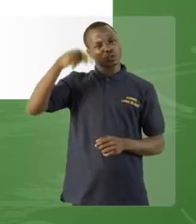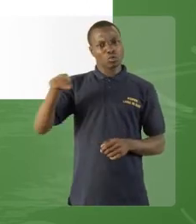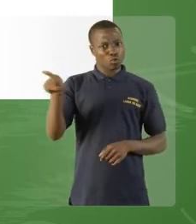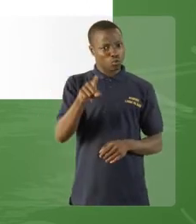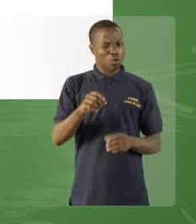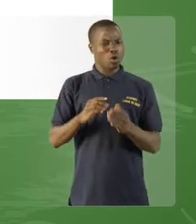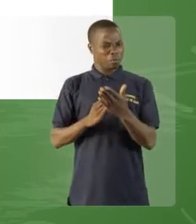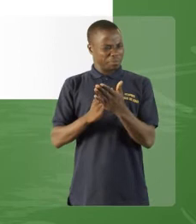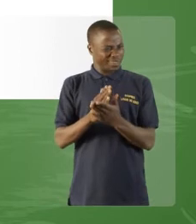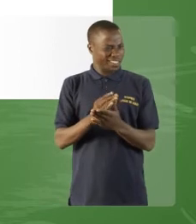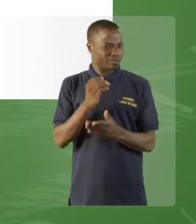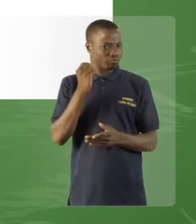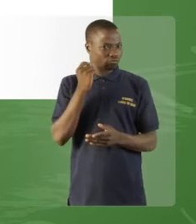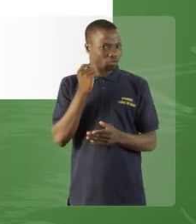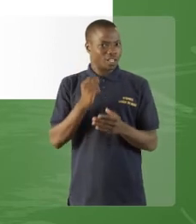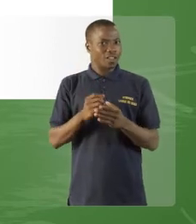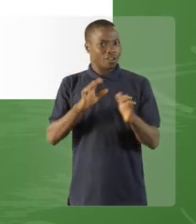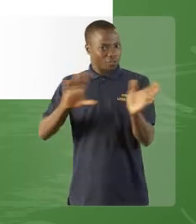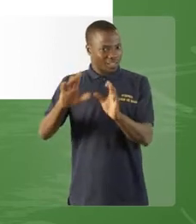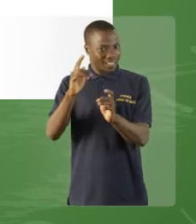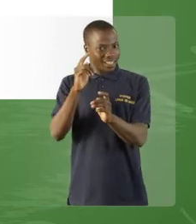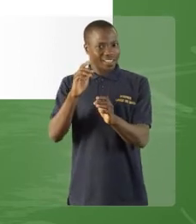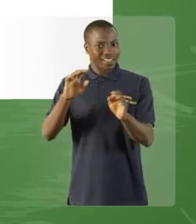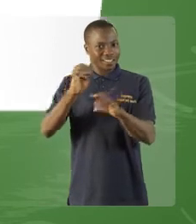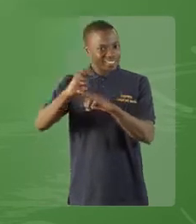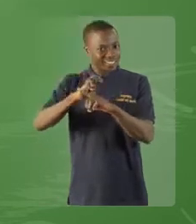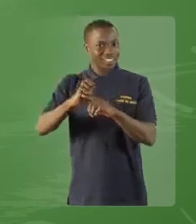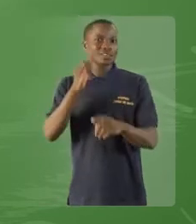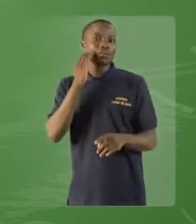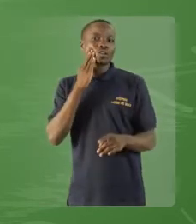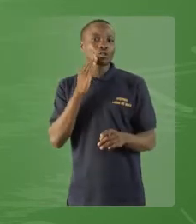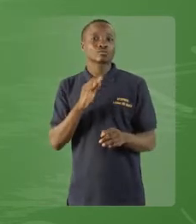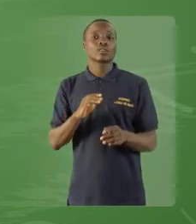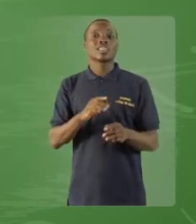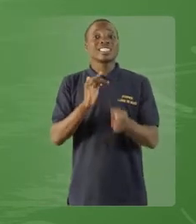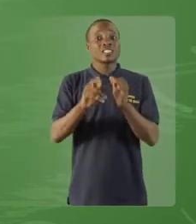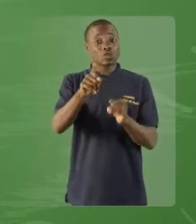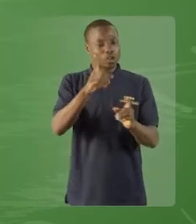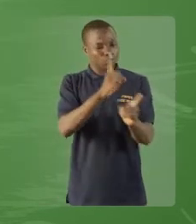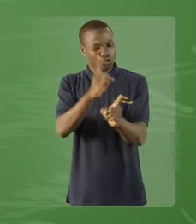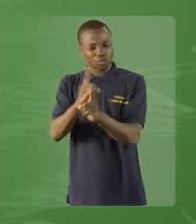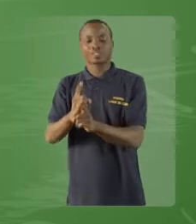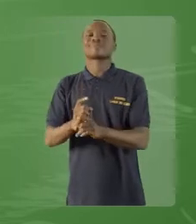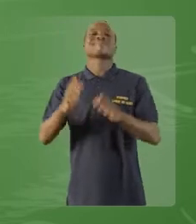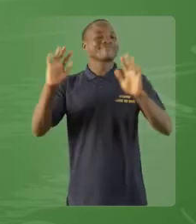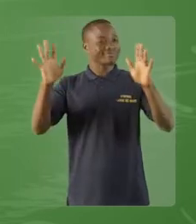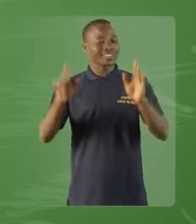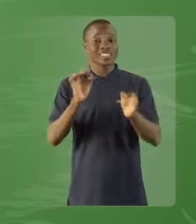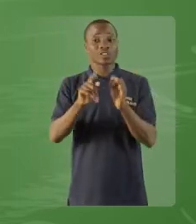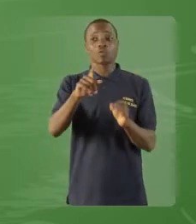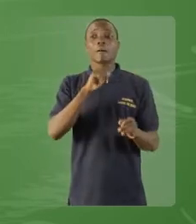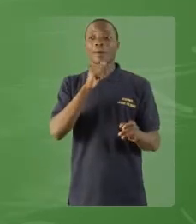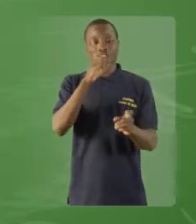bonne réponse, c « Proposition indépendante juste à poser ». Chers élèves, j'espère que vous avez bien traité